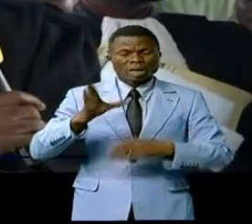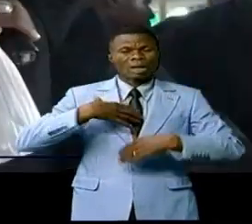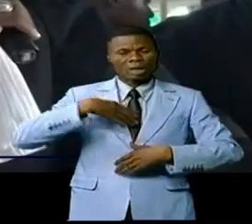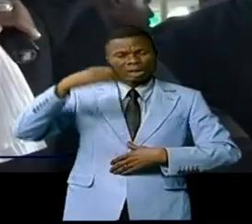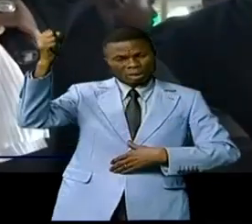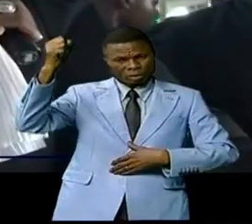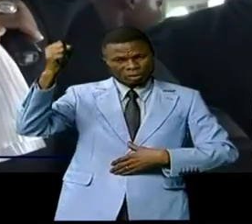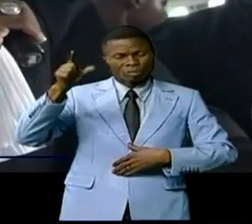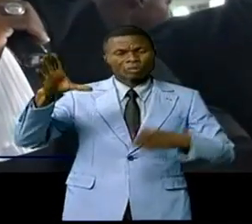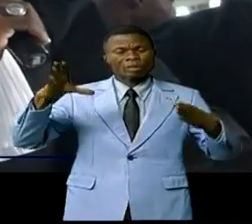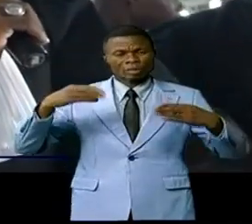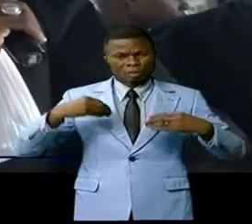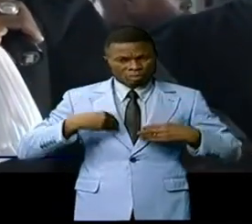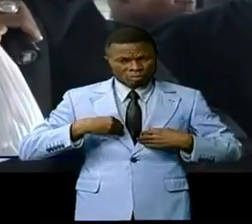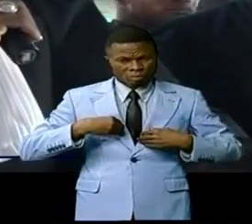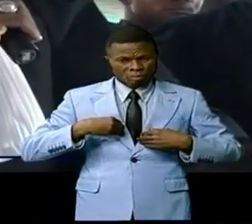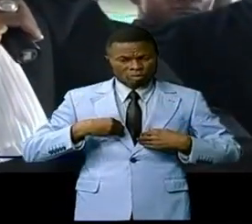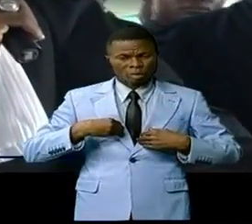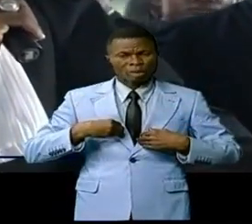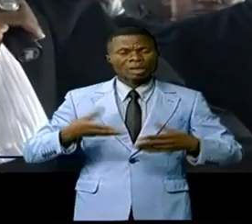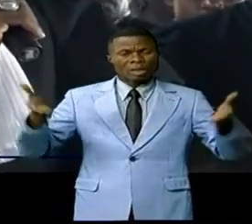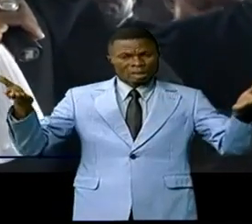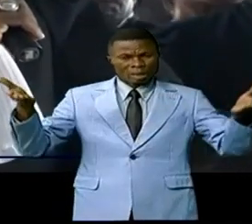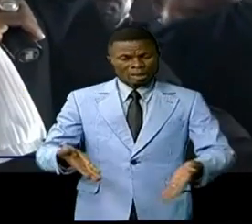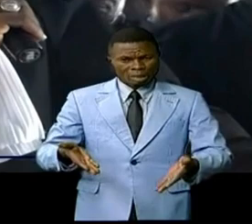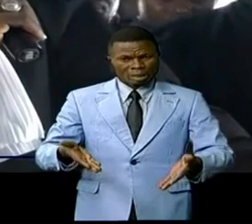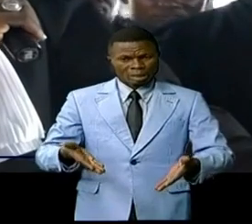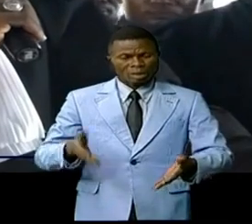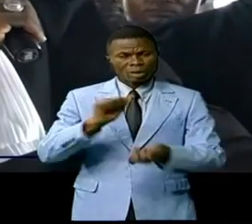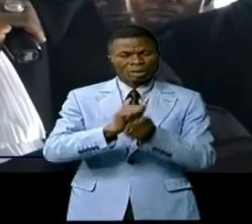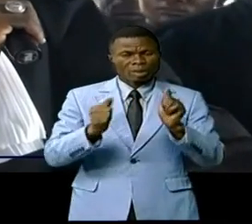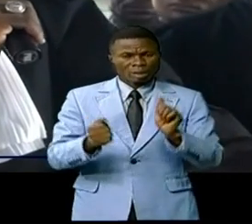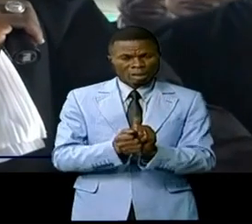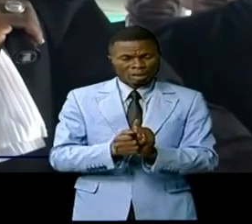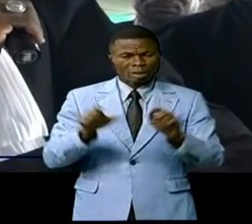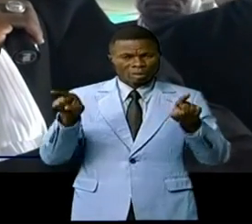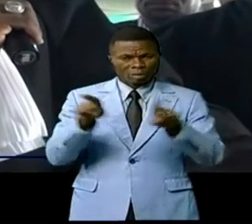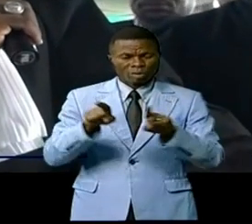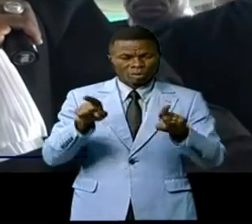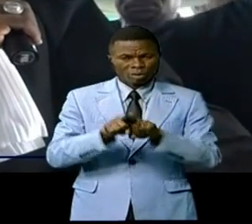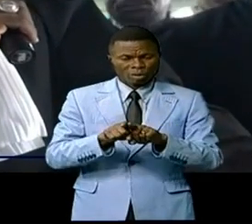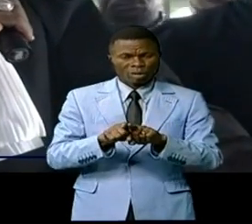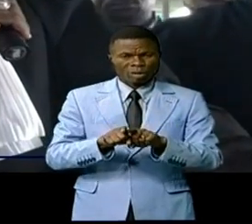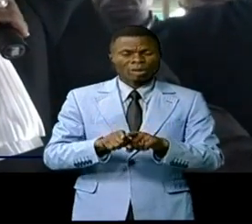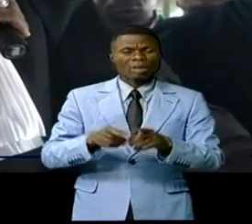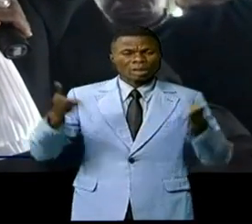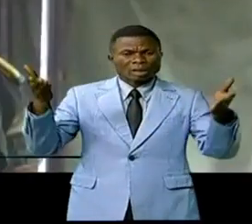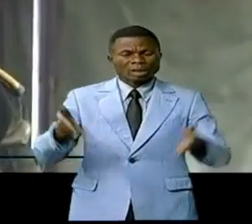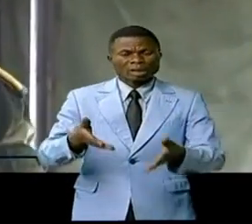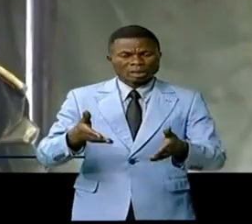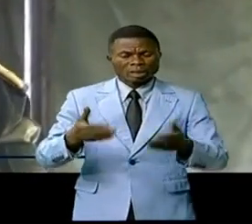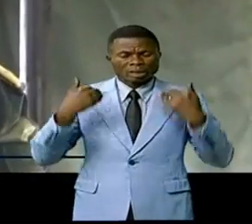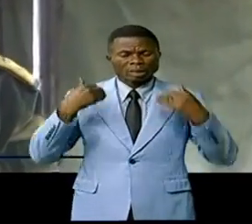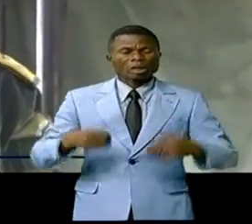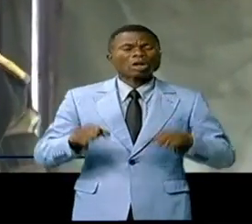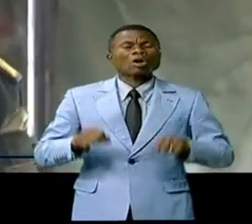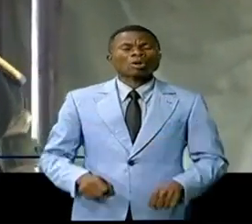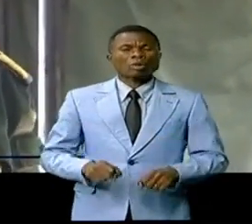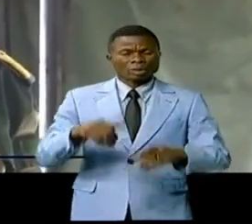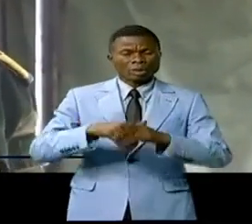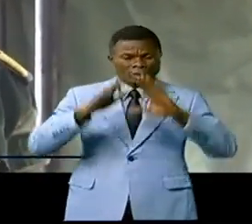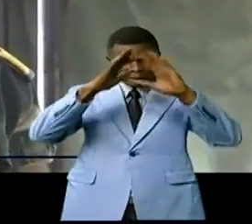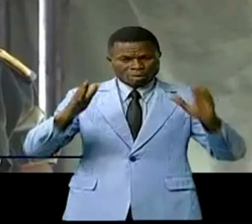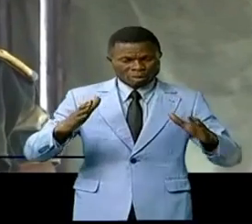Celui-ci a accepté de répondre à la cour sur les questions relatives, entre autres, à la présence d'un corps sans vie dans sa